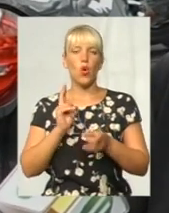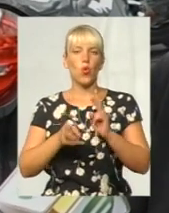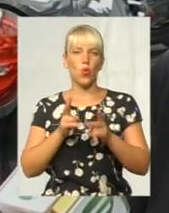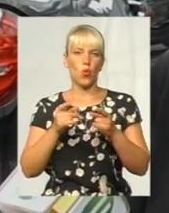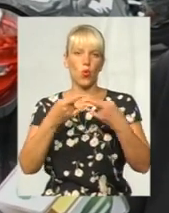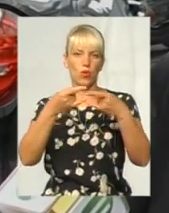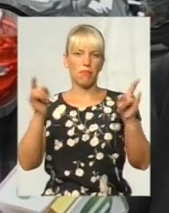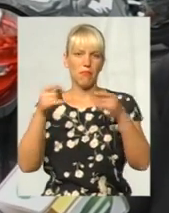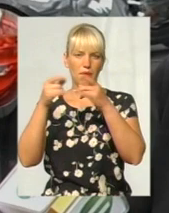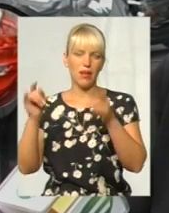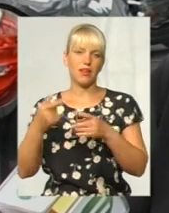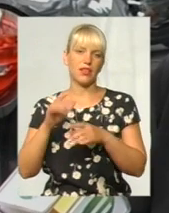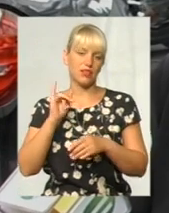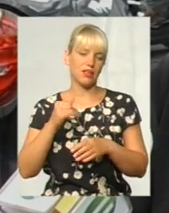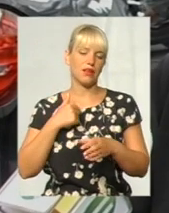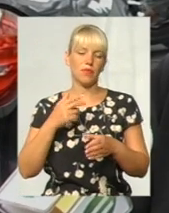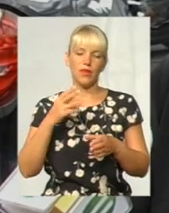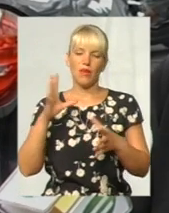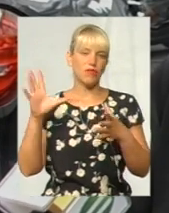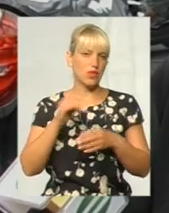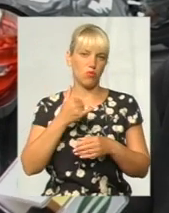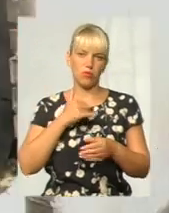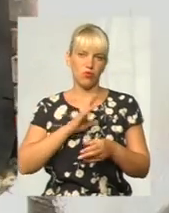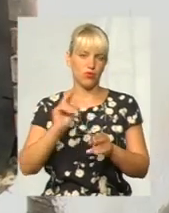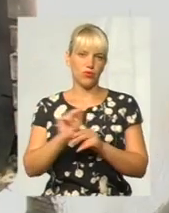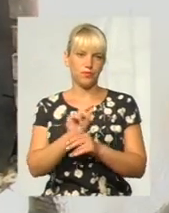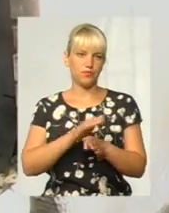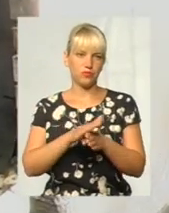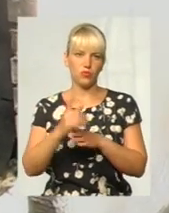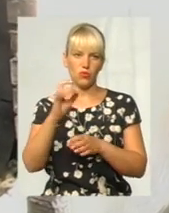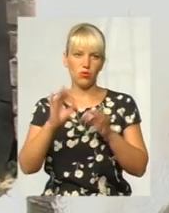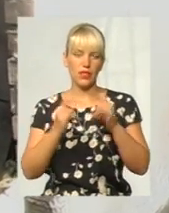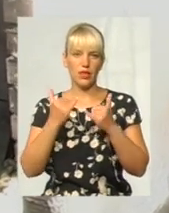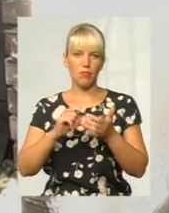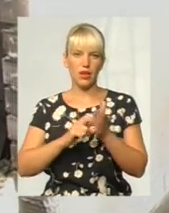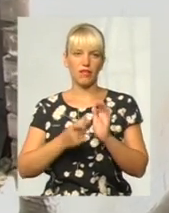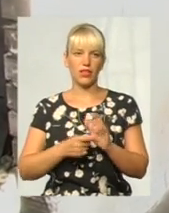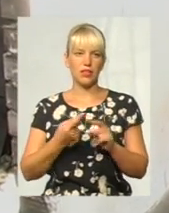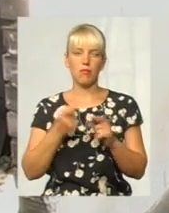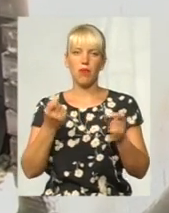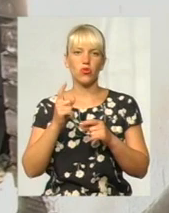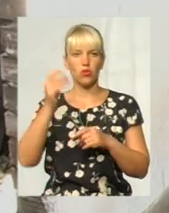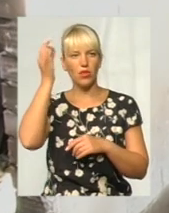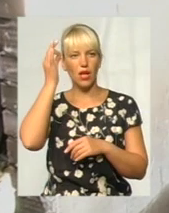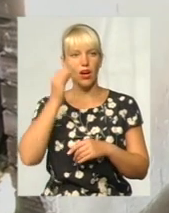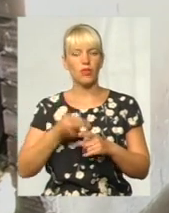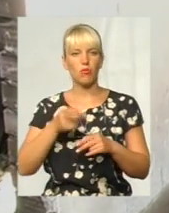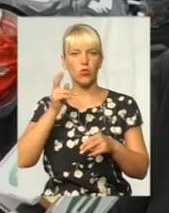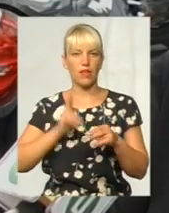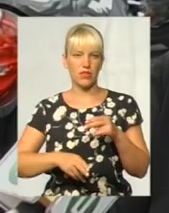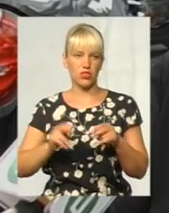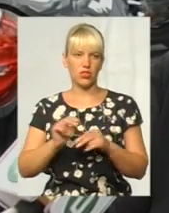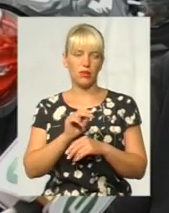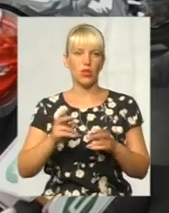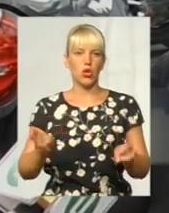все замірив. Тобто без кухні, все остальное в мене було вже ремонт зроблений. Тепер у квартирі пані Сідих мало що нагадує про майже завершений ремонт.